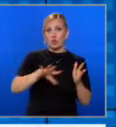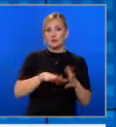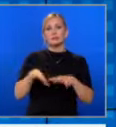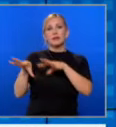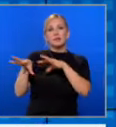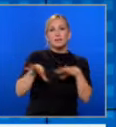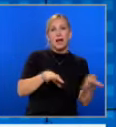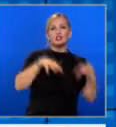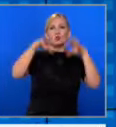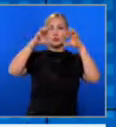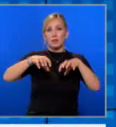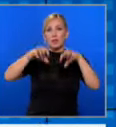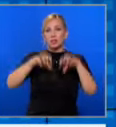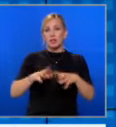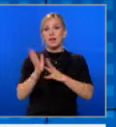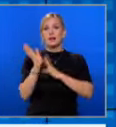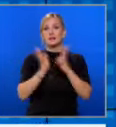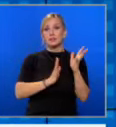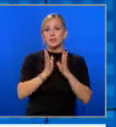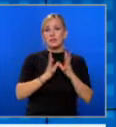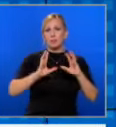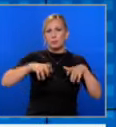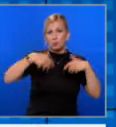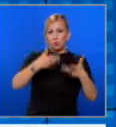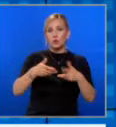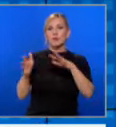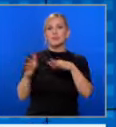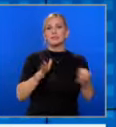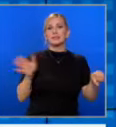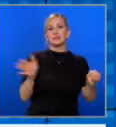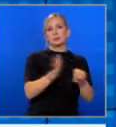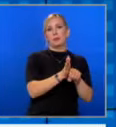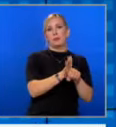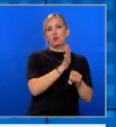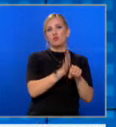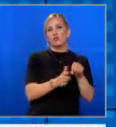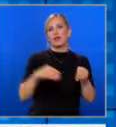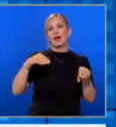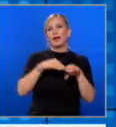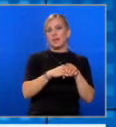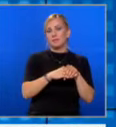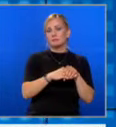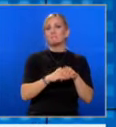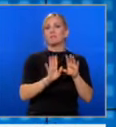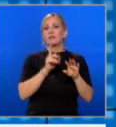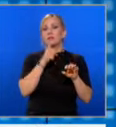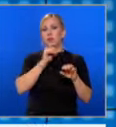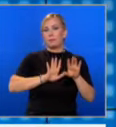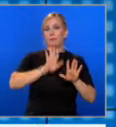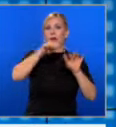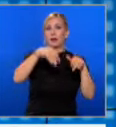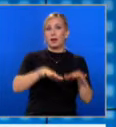от дъжда, наноси, растителности, отпадъци са затлачили от воднителния канал там и водата е преляла.